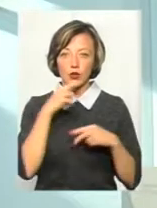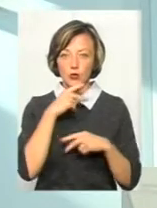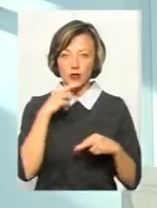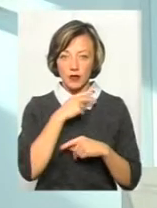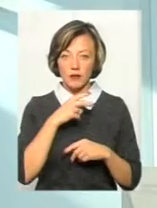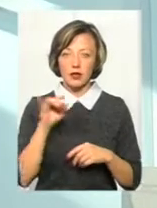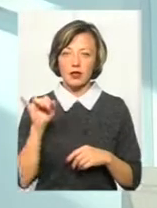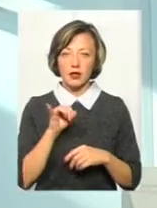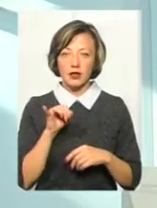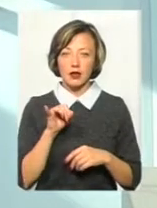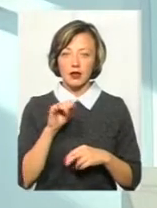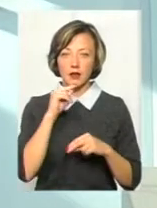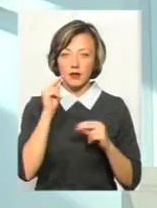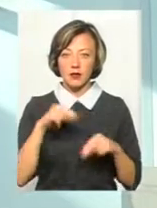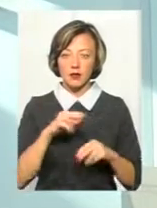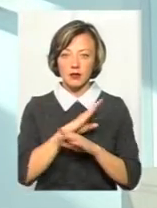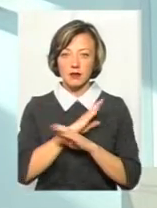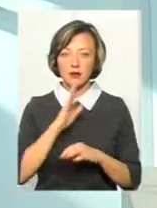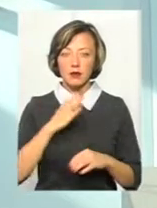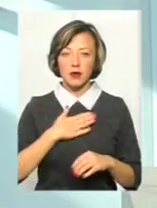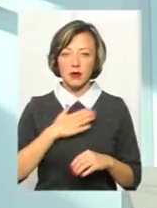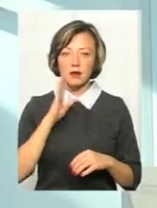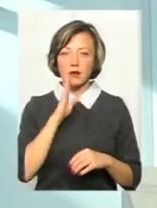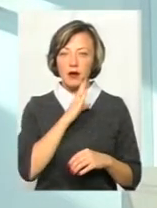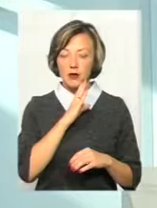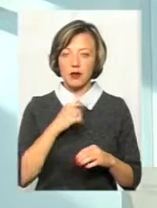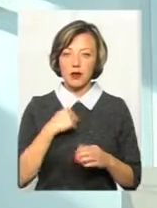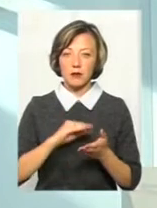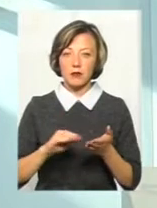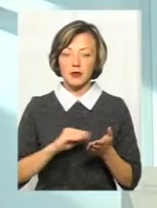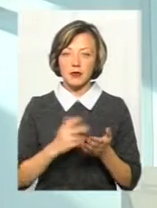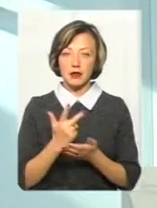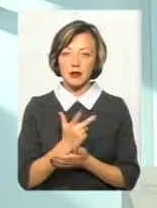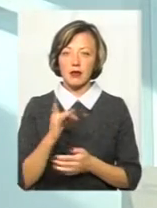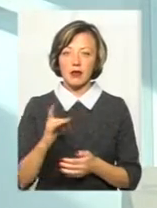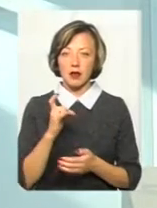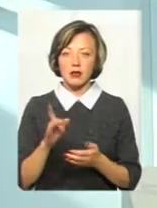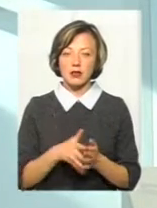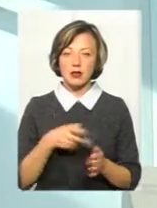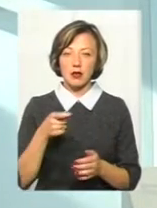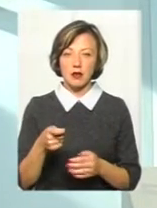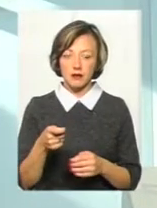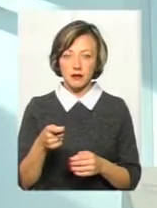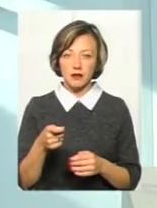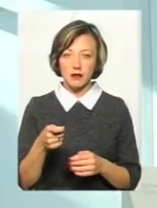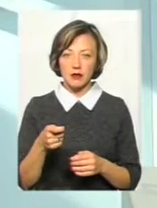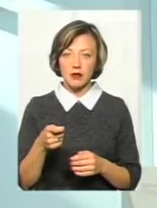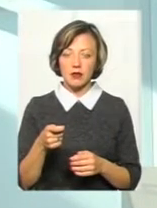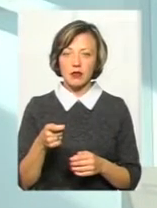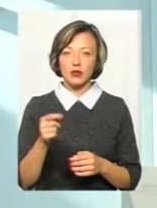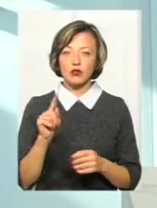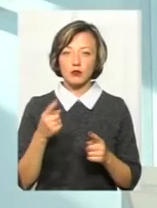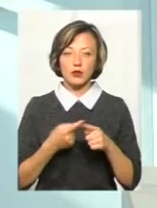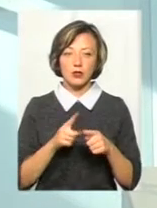і винен у смерті моєї мами. Я писала три рази заяву і на екзумацію тіла, і чому